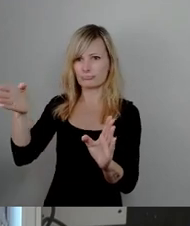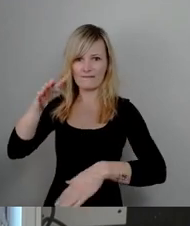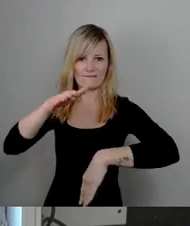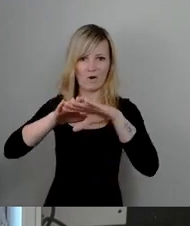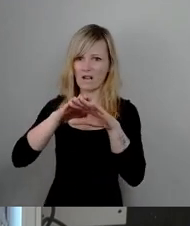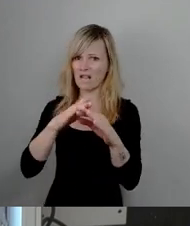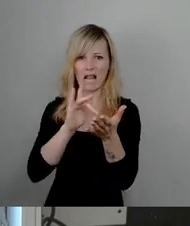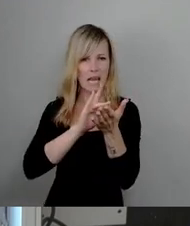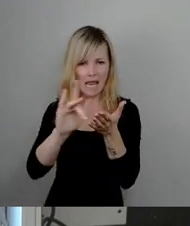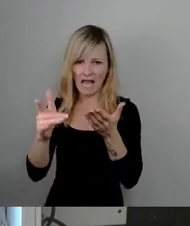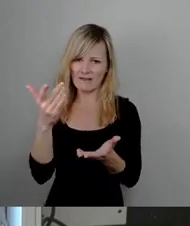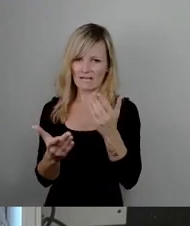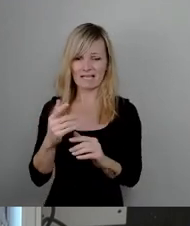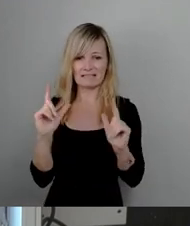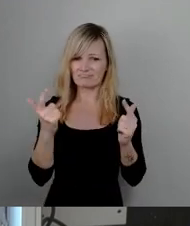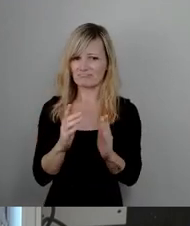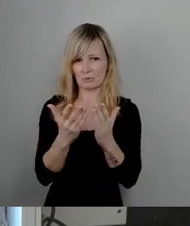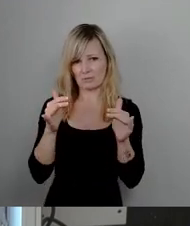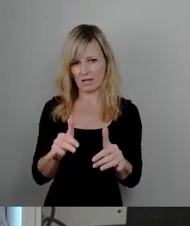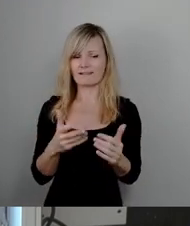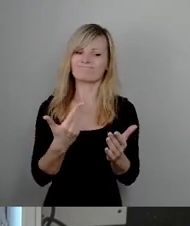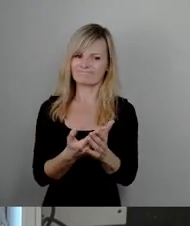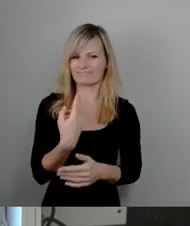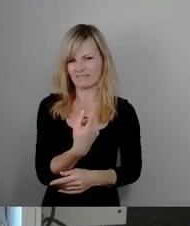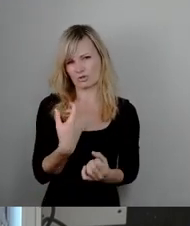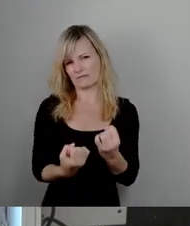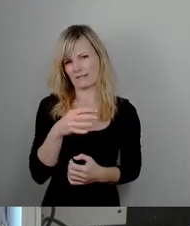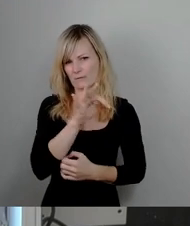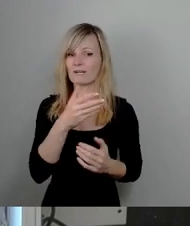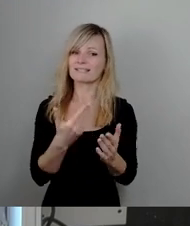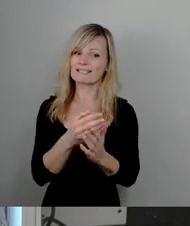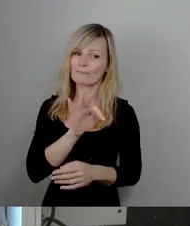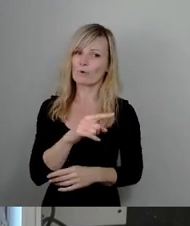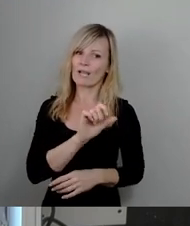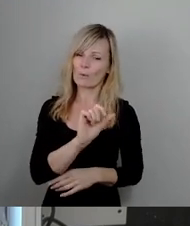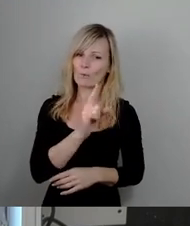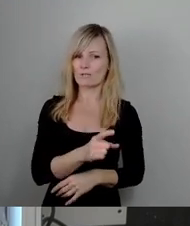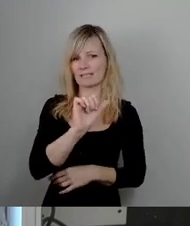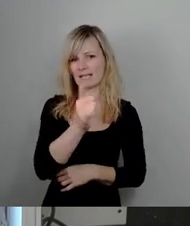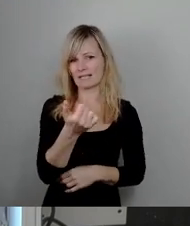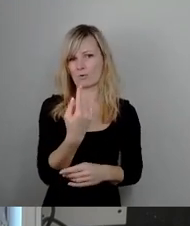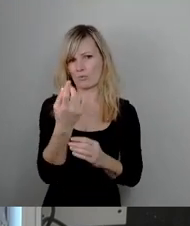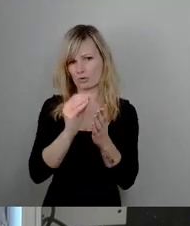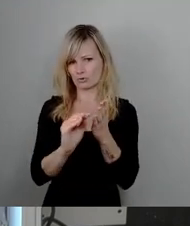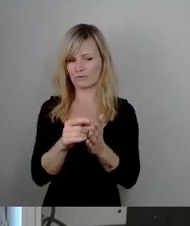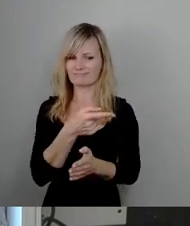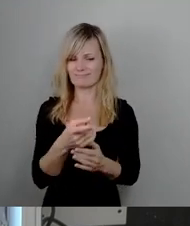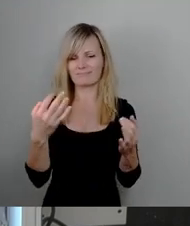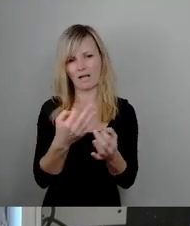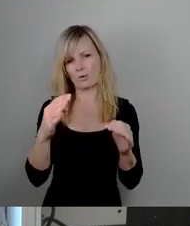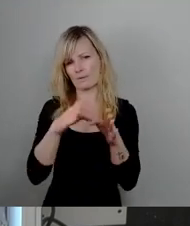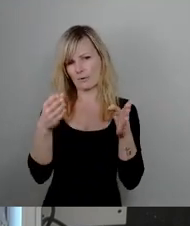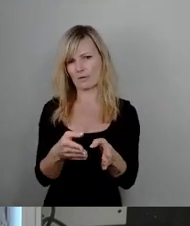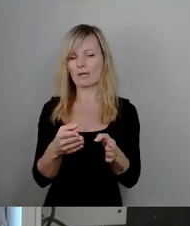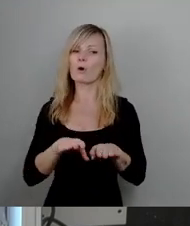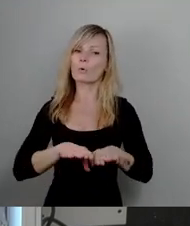insbesondere für die Jugendlichen der 101. Oberschule ein Gebäude, das die Grundlagen legt für gerechte und für gute Bildung. Ein